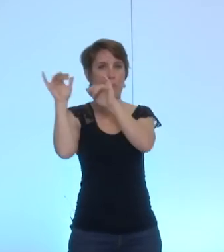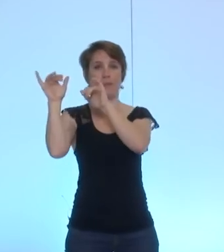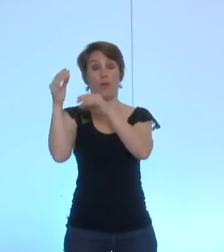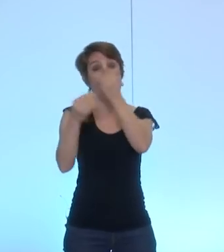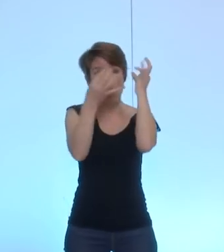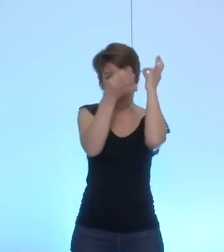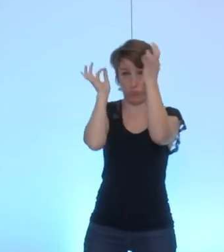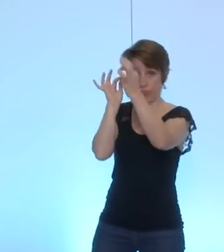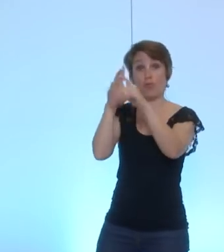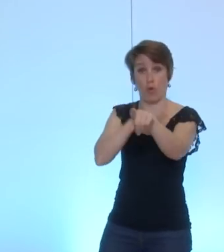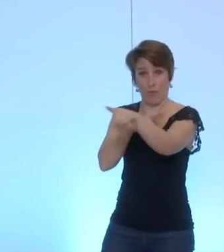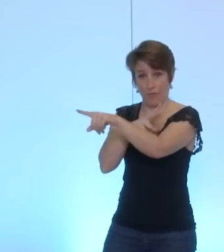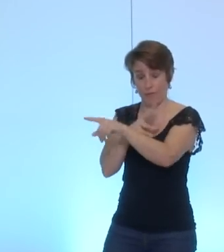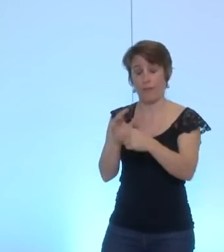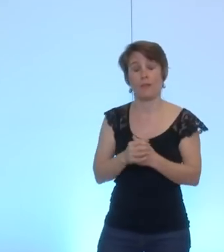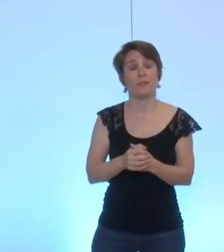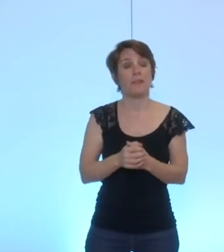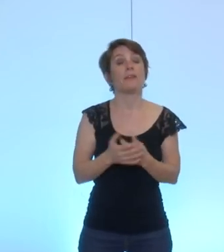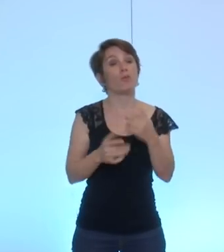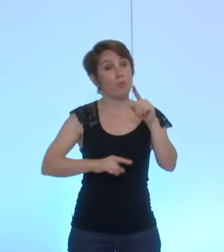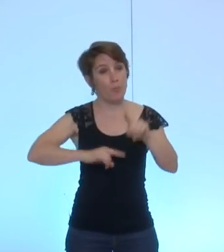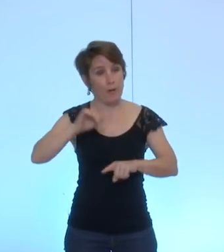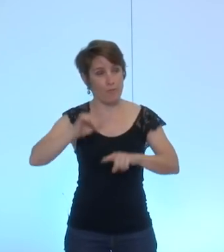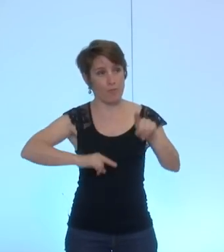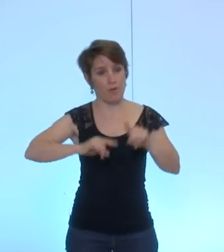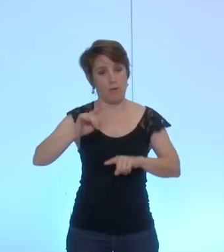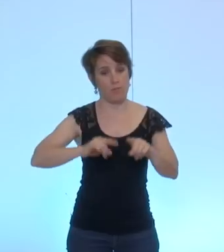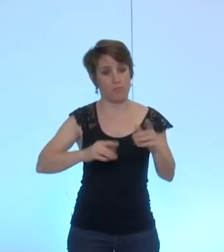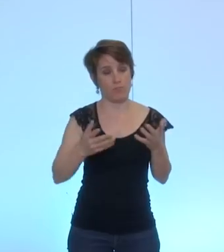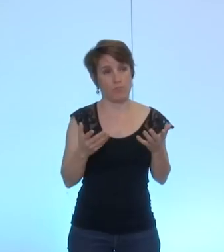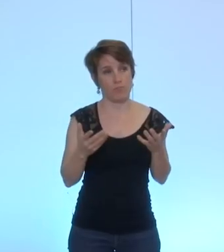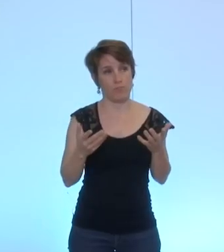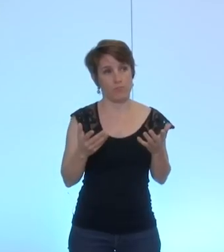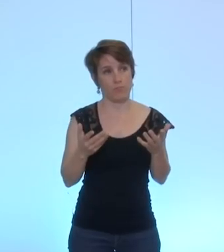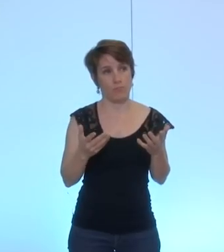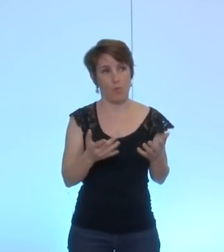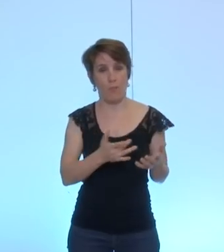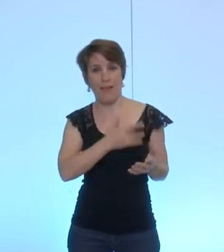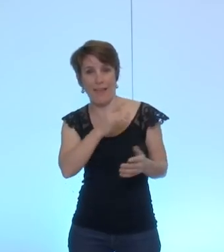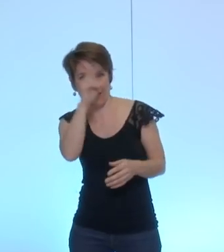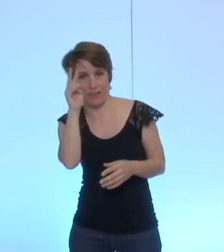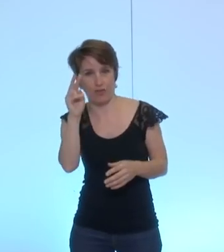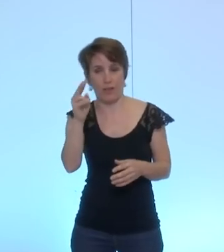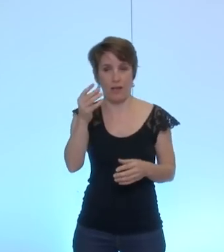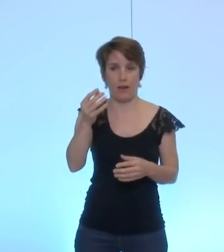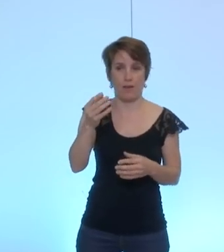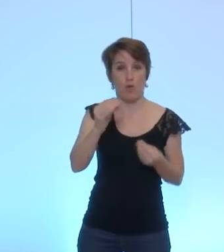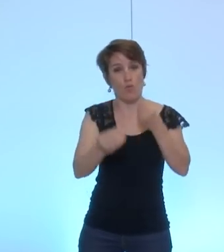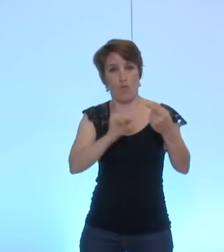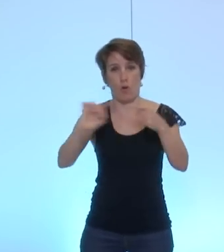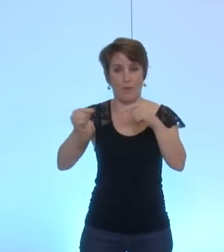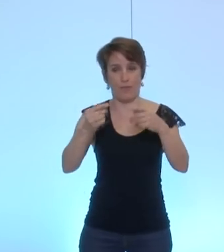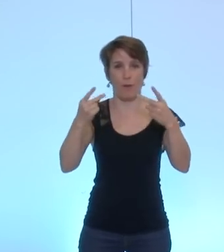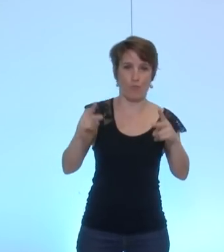et parfois il y a un intérêt pour l'intérêt général et le débat public d'avoir une position de la justice